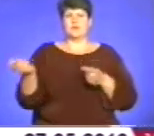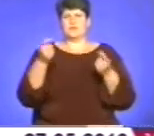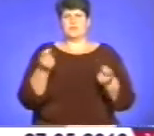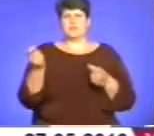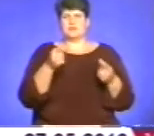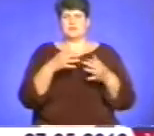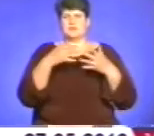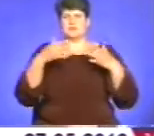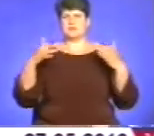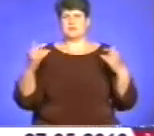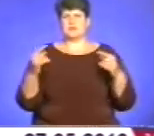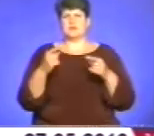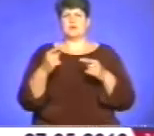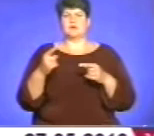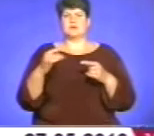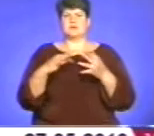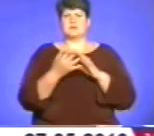є там відповідний непорядок.